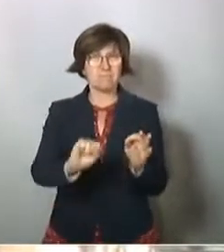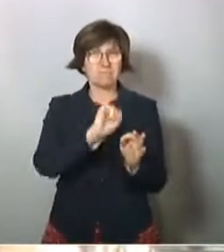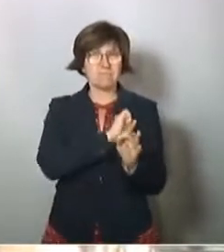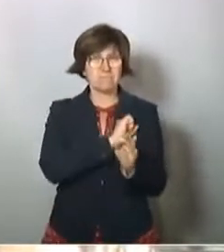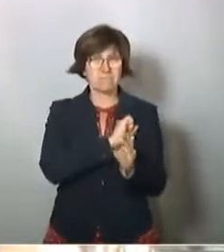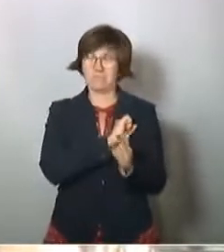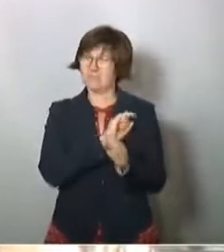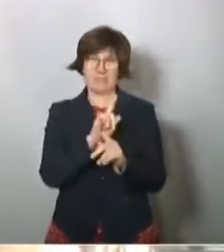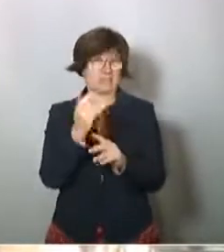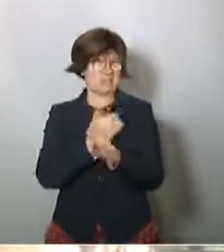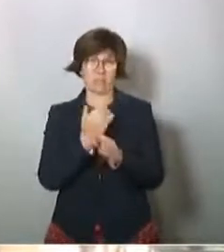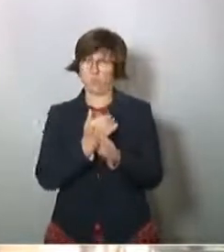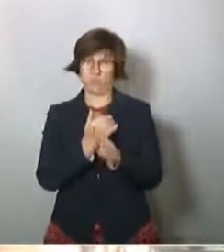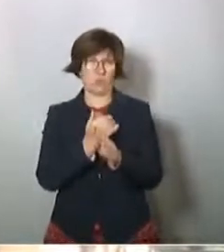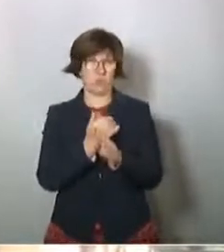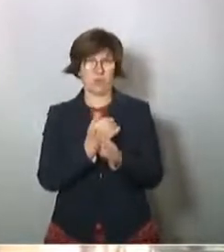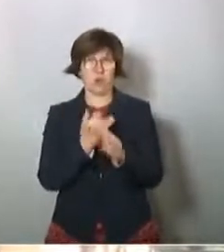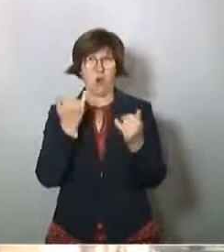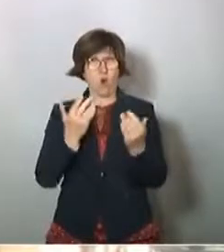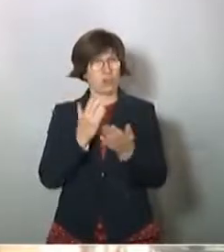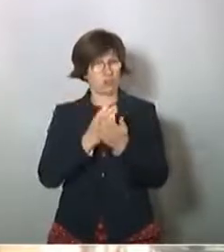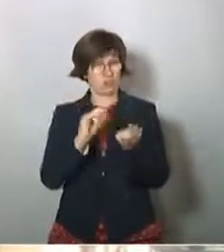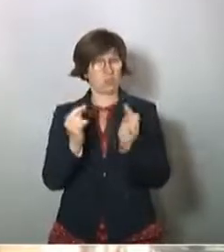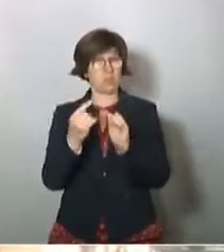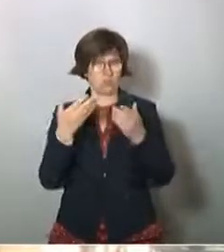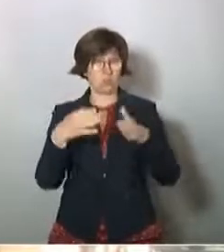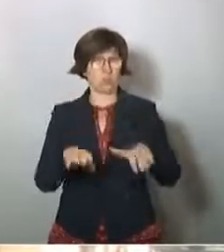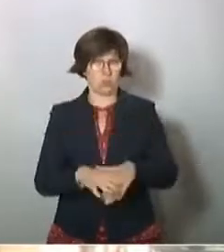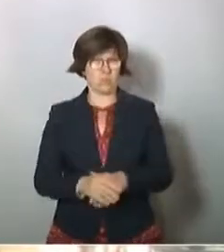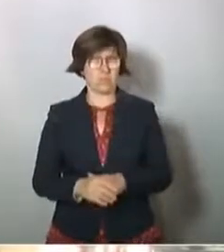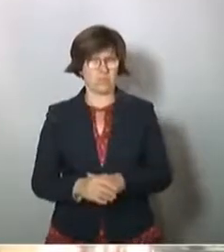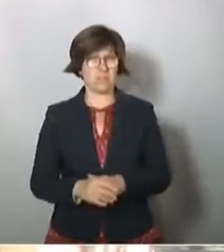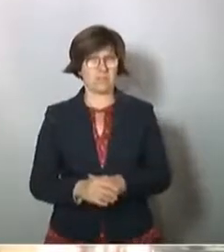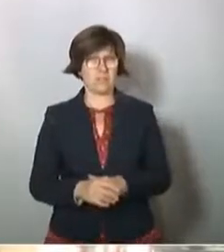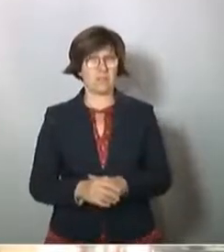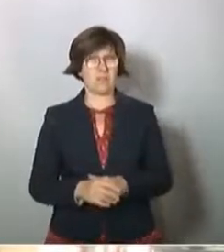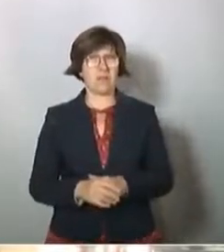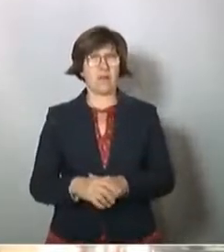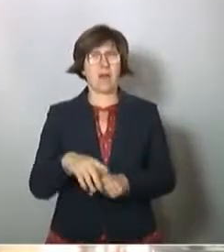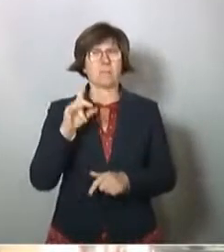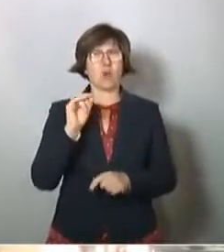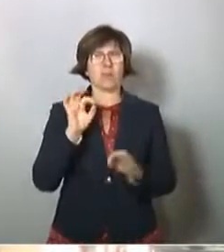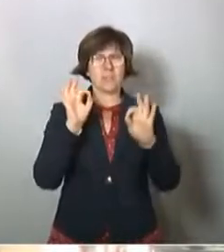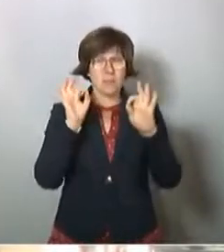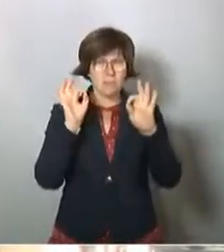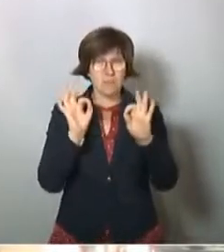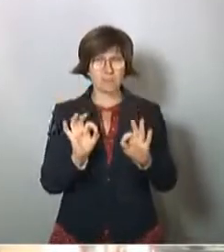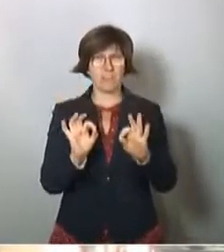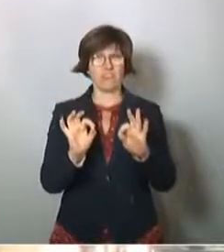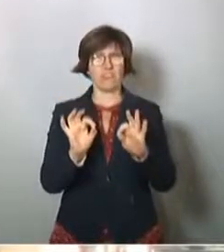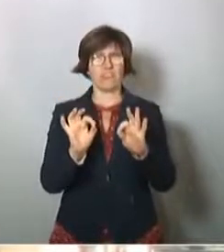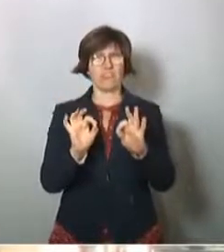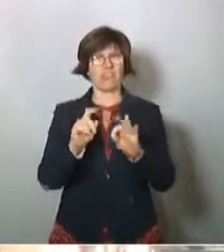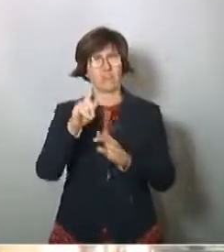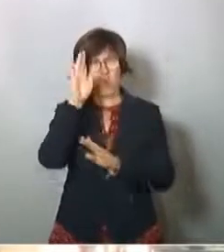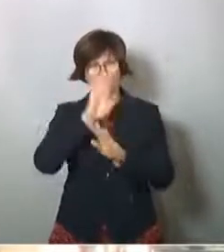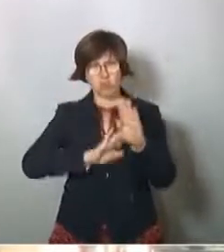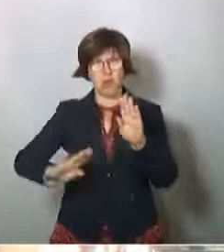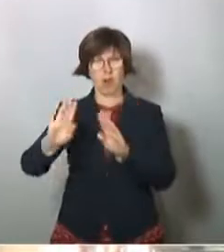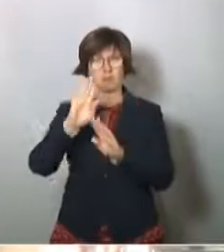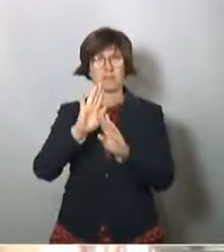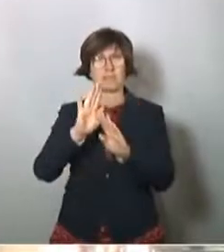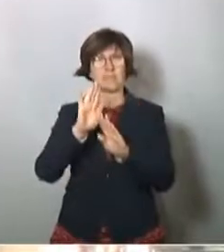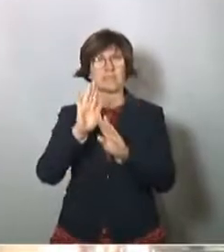hervorgerufen haben. Es wurde ja heute auch schon diskutiert, dass gerade die hier in Deutschland